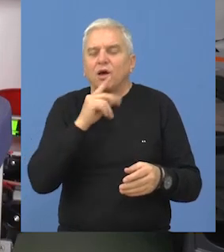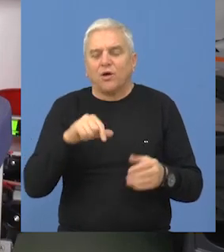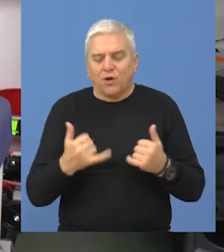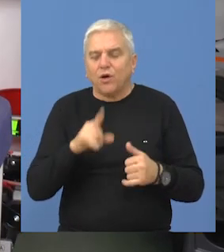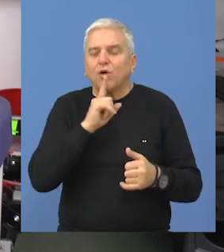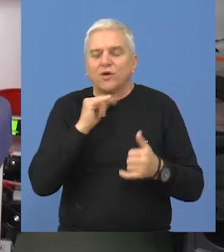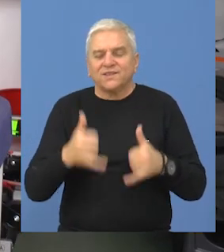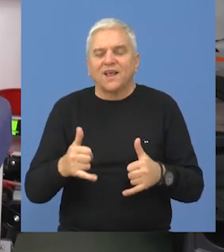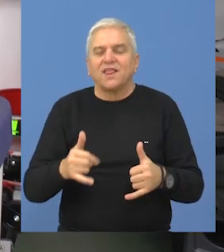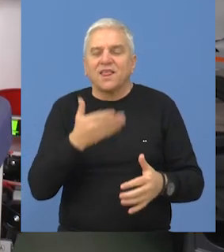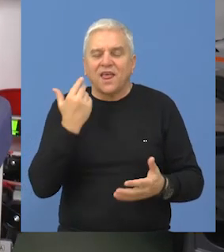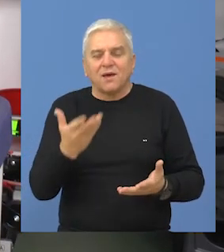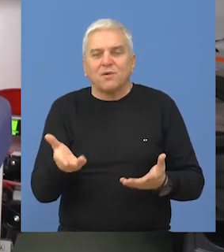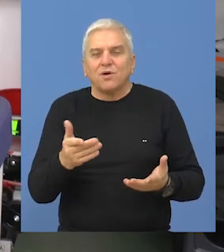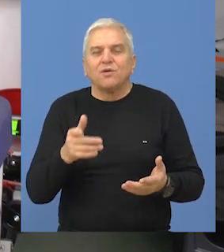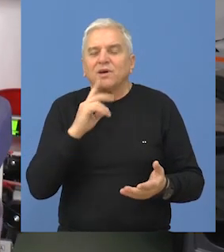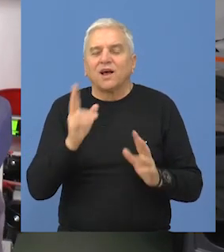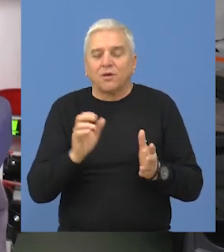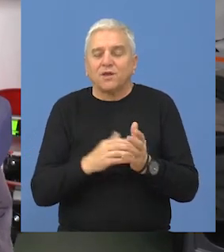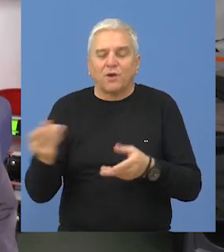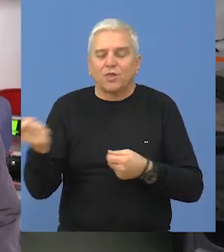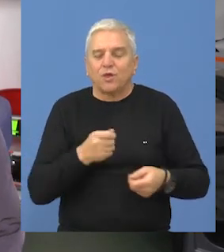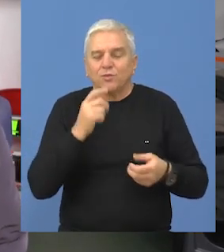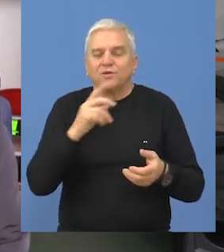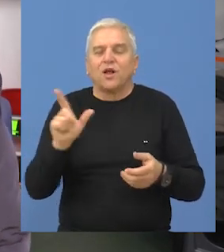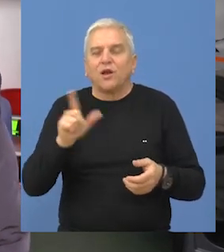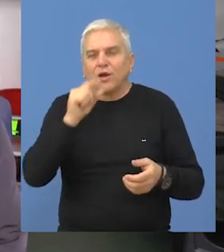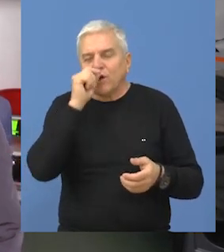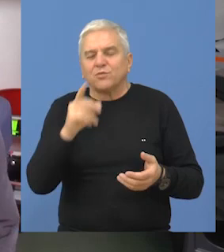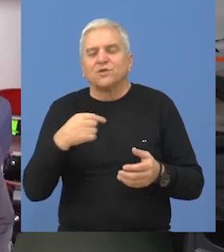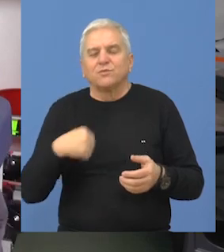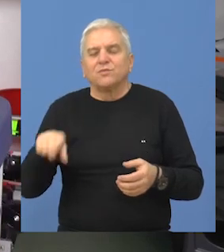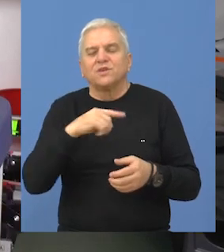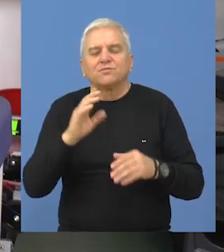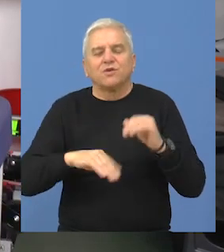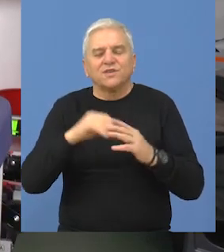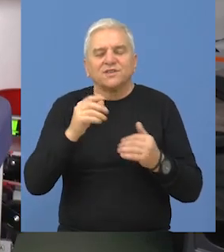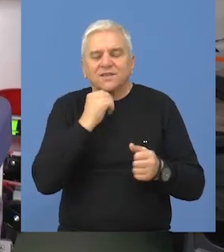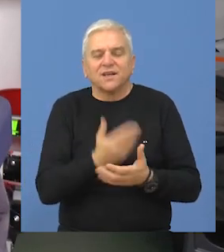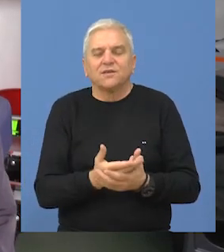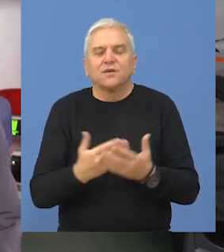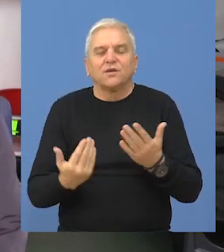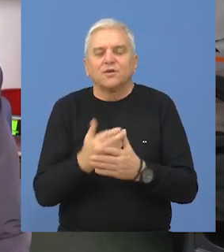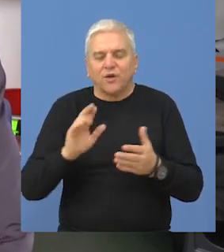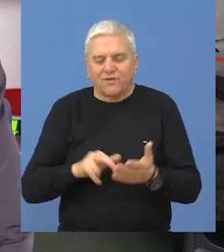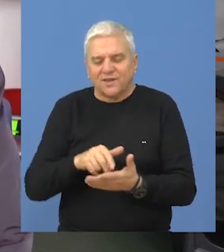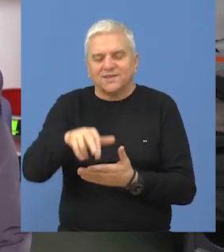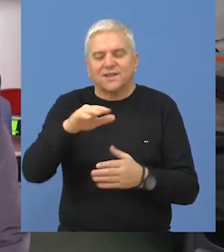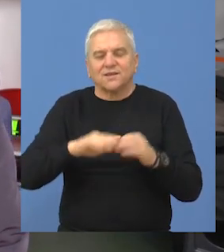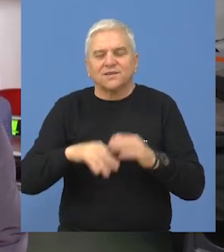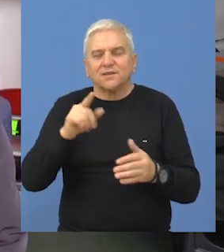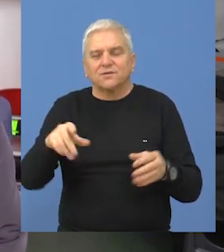nadam se da ćemo ih uskovi dobiti. Kao što je poznato, zahvaljujući Lokalnoj samupravi, mi smo izgradili nove